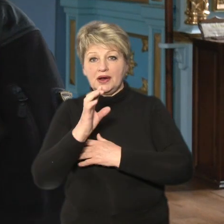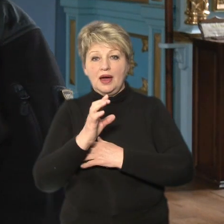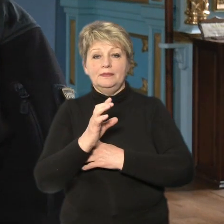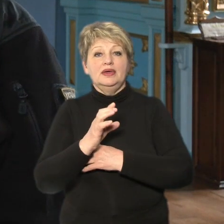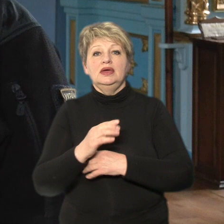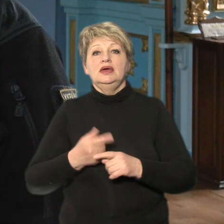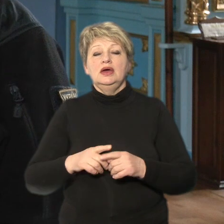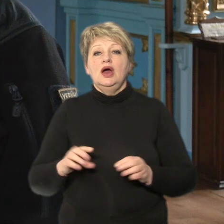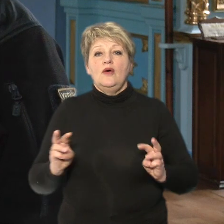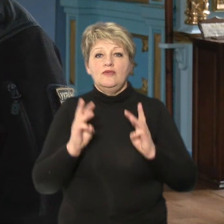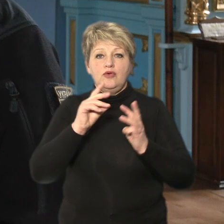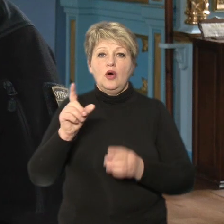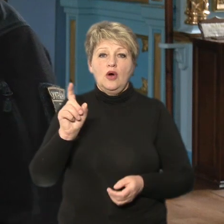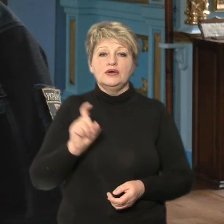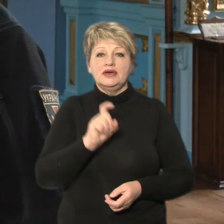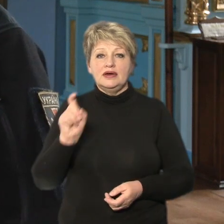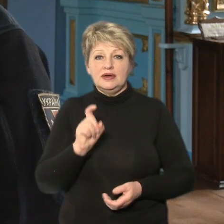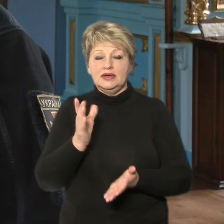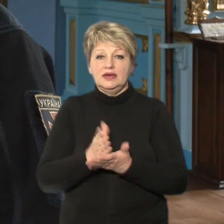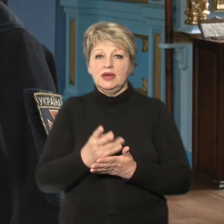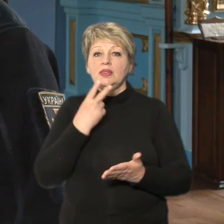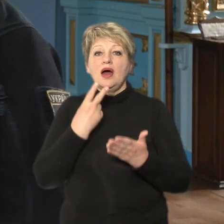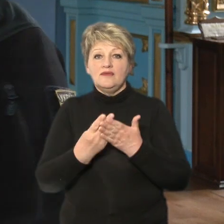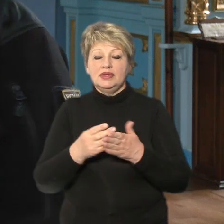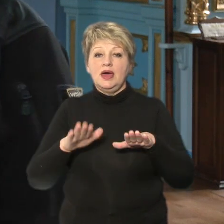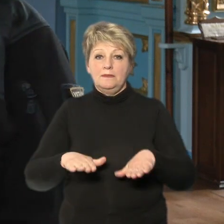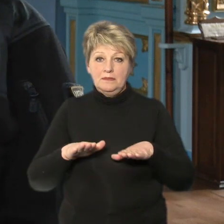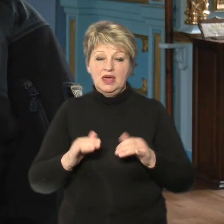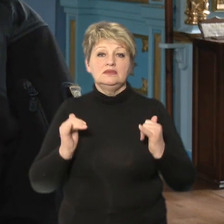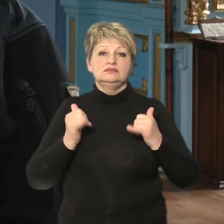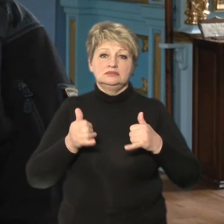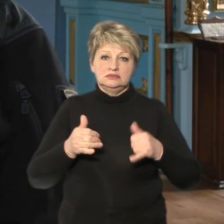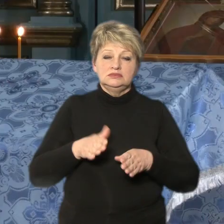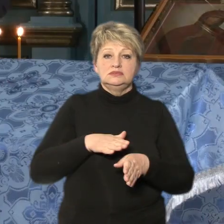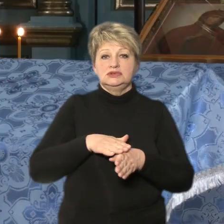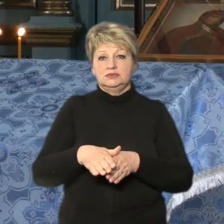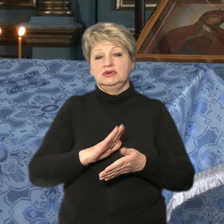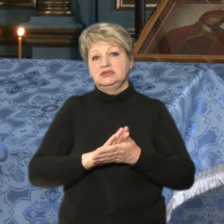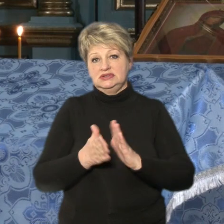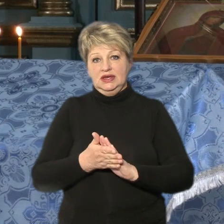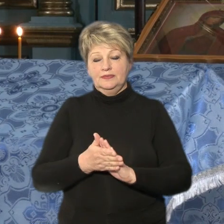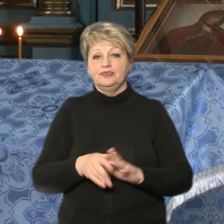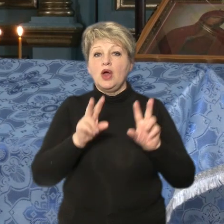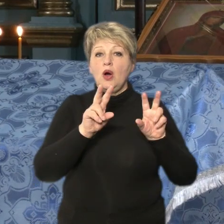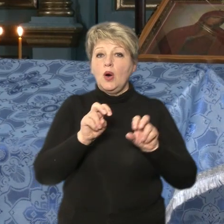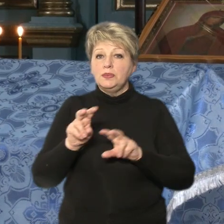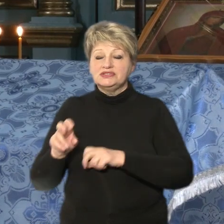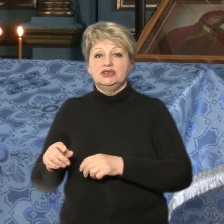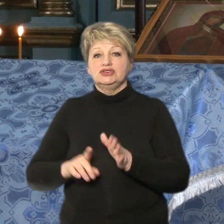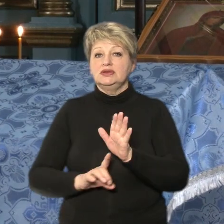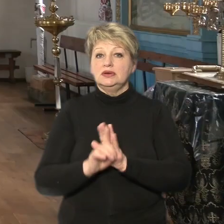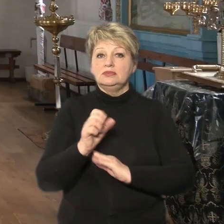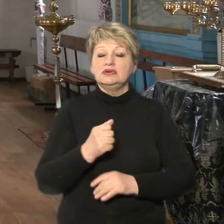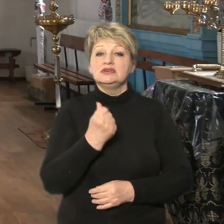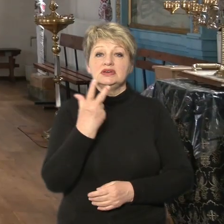вогнегасники знаходяться на видному місці, вони перезаряджені, в справному стані. Обстеження починається за